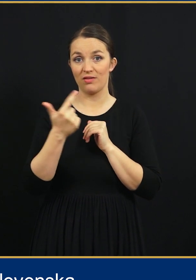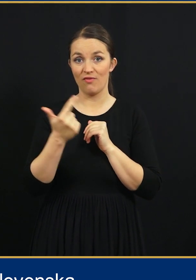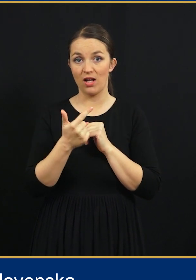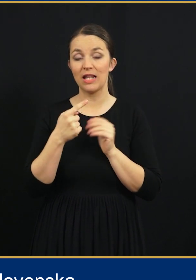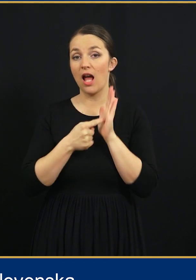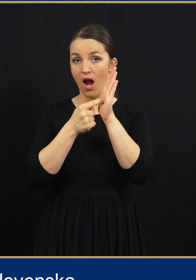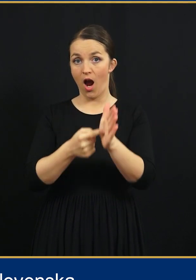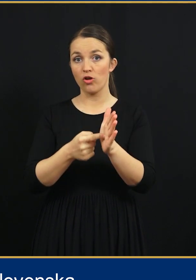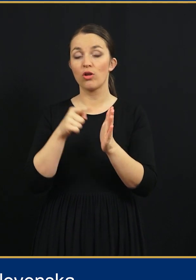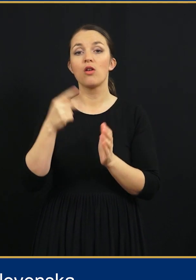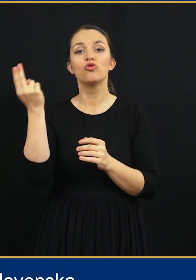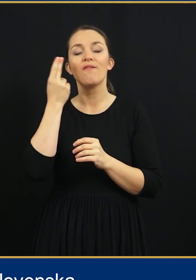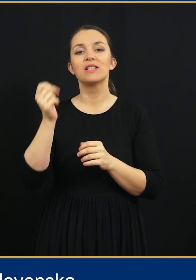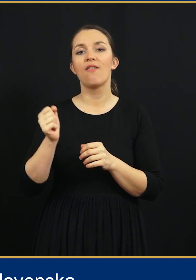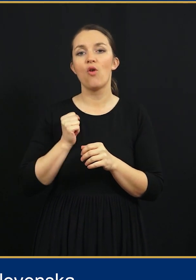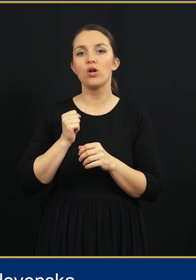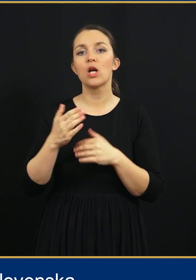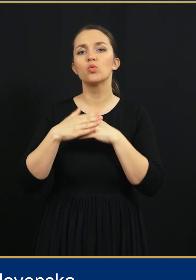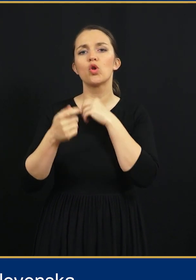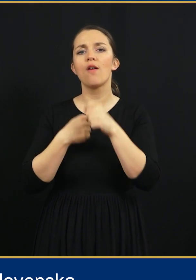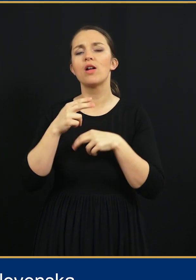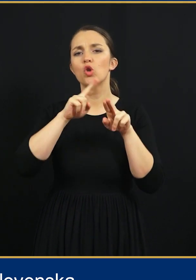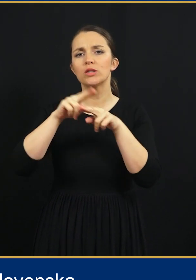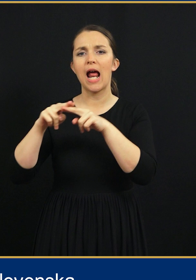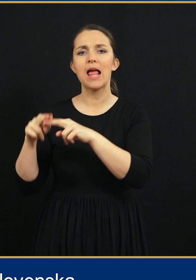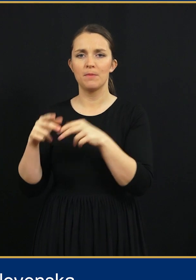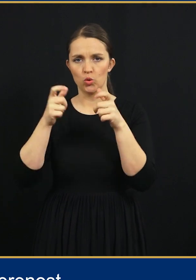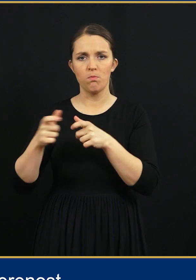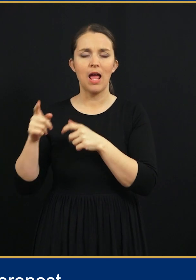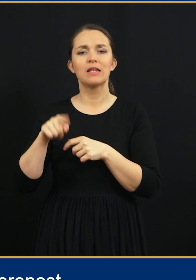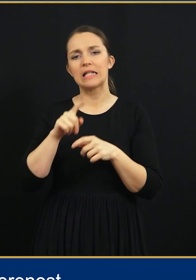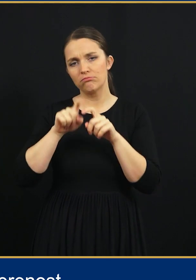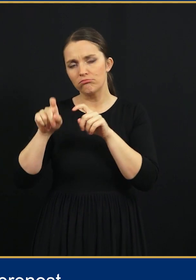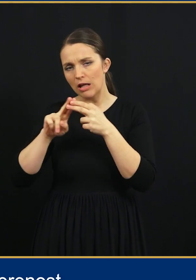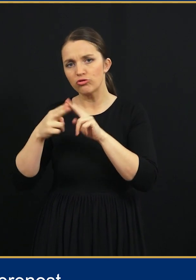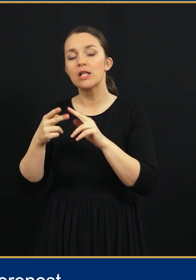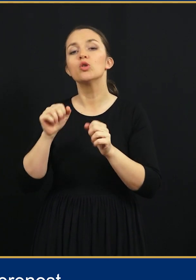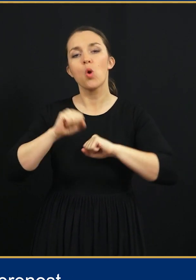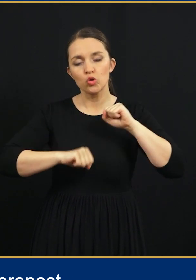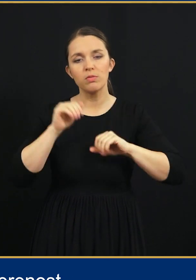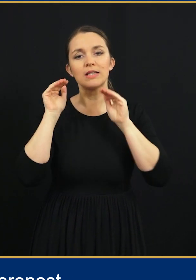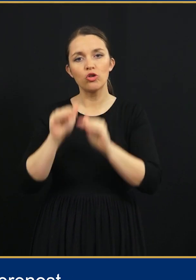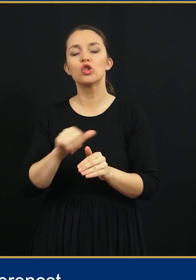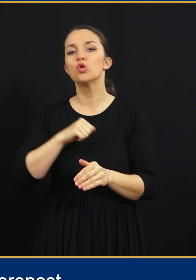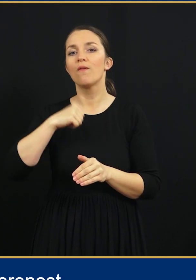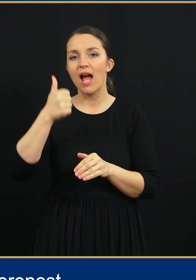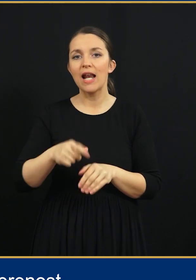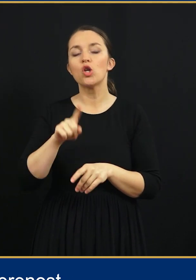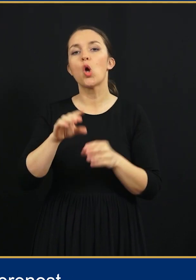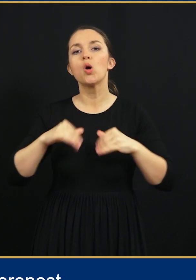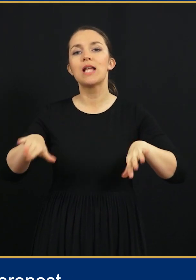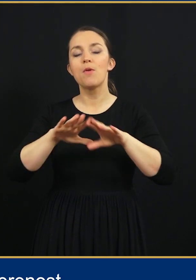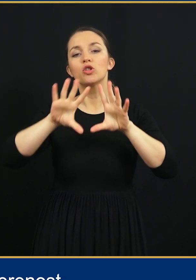kaže, da je slovenska vojska v sodelovanju z ostalimi subjekti in sredstvi sposobna zaščititi suverenost in